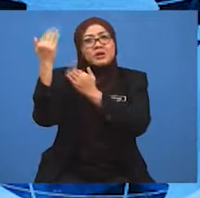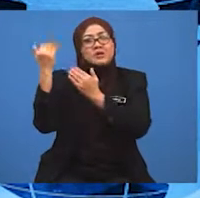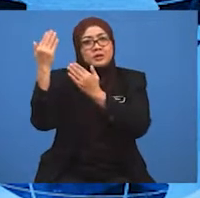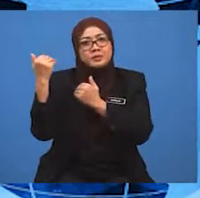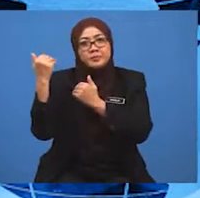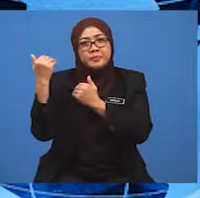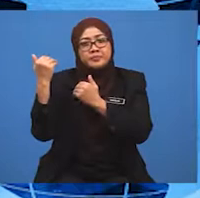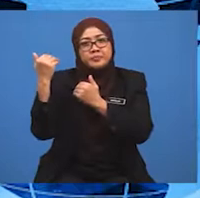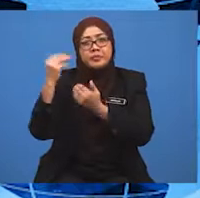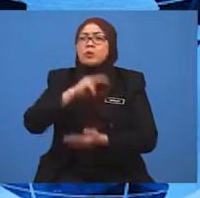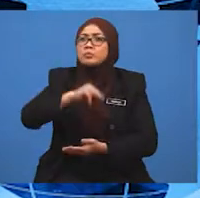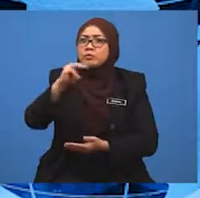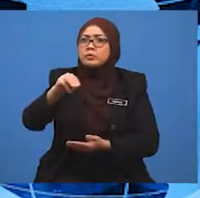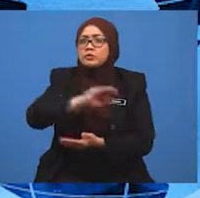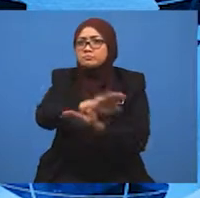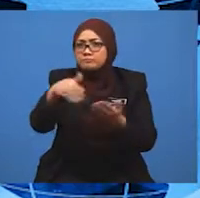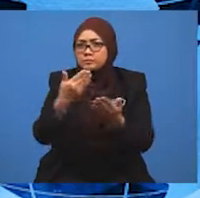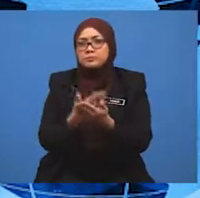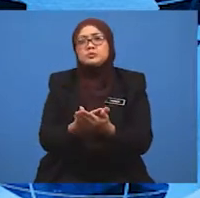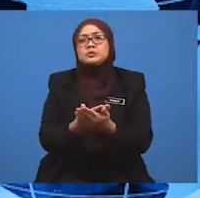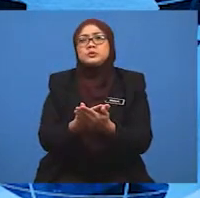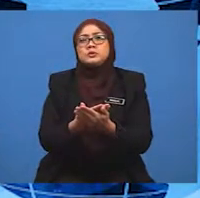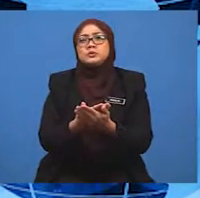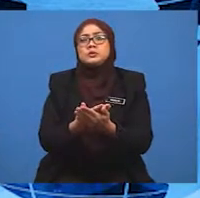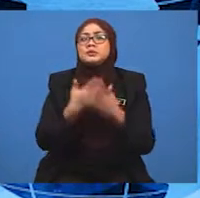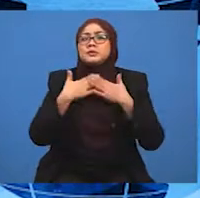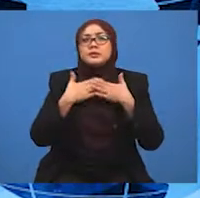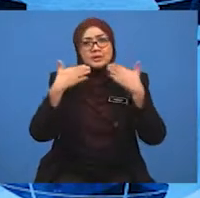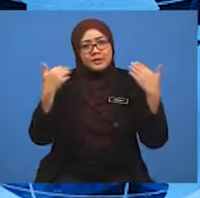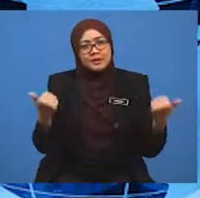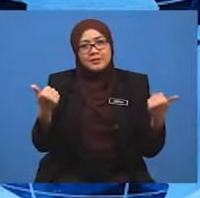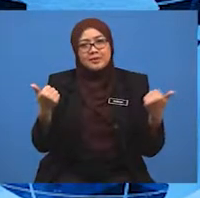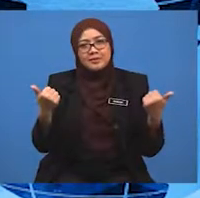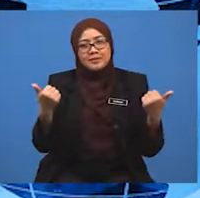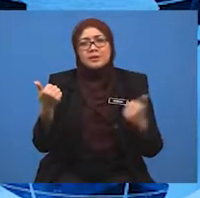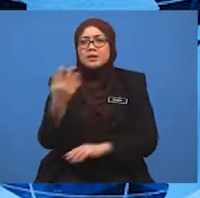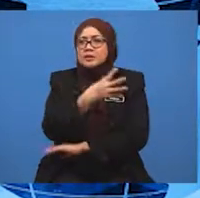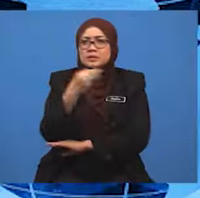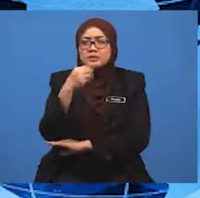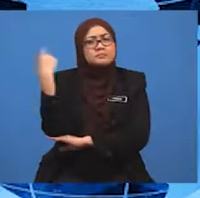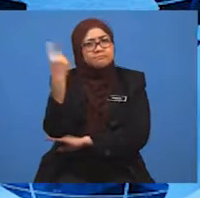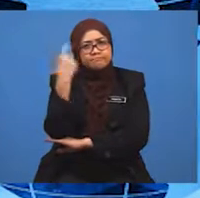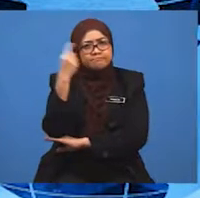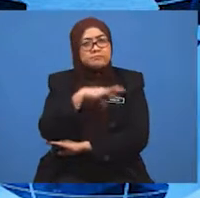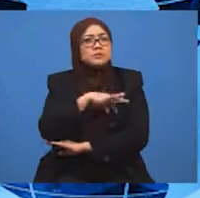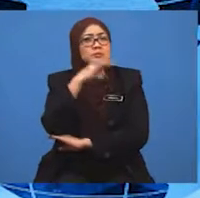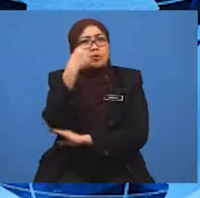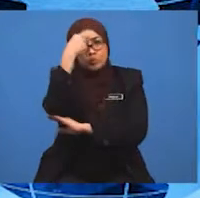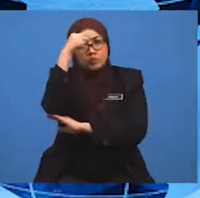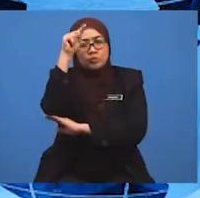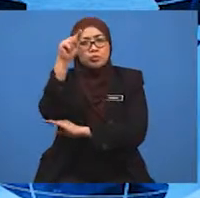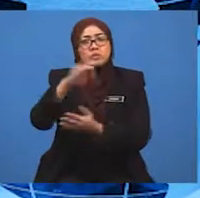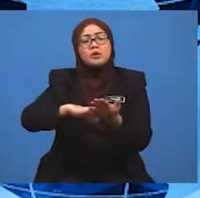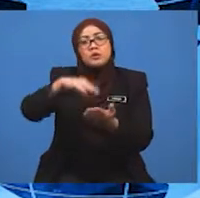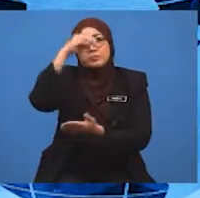menonton!